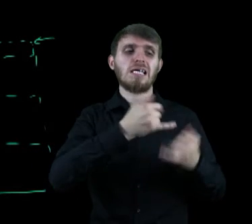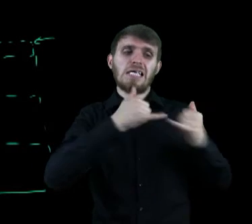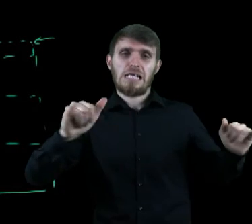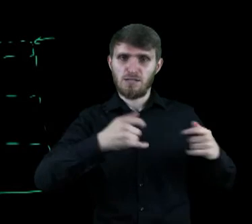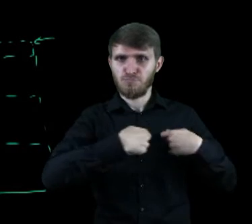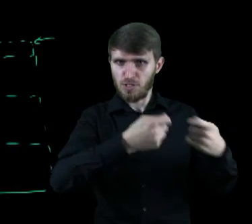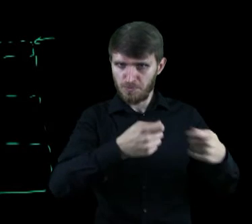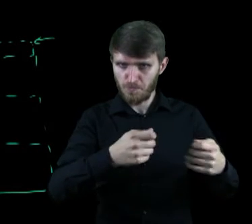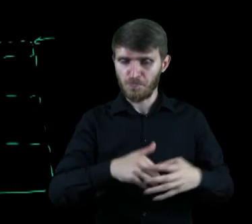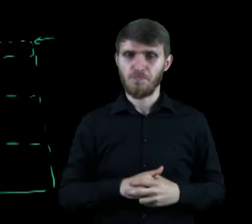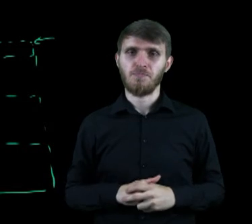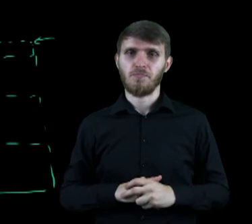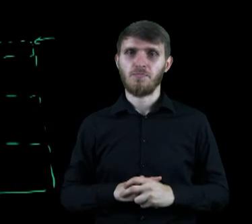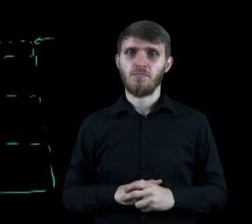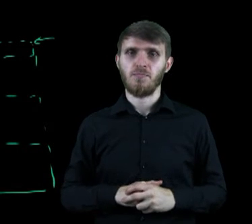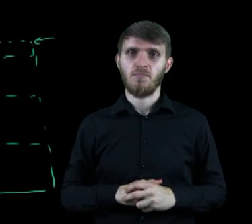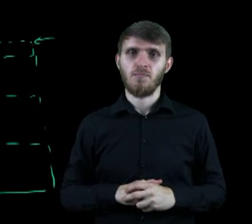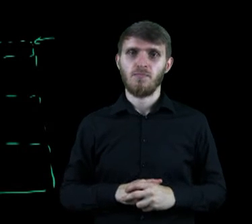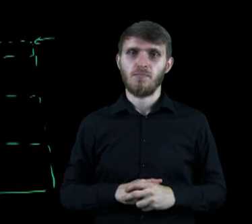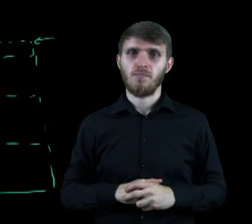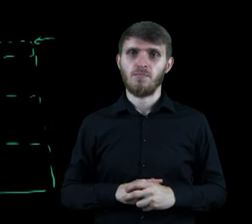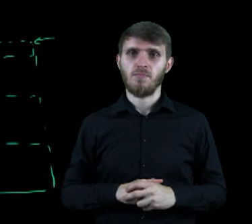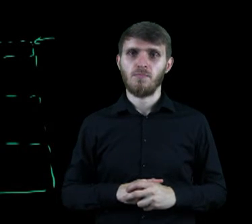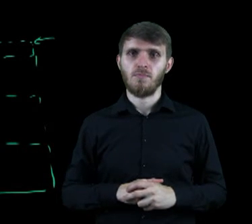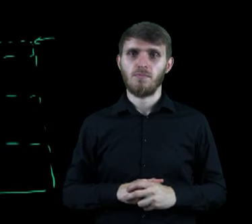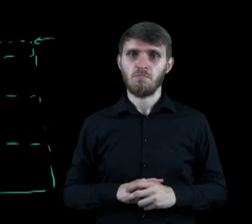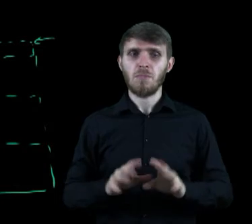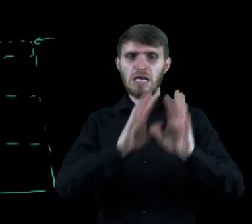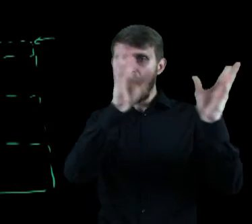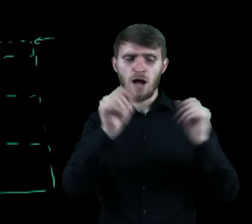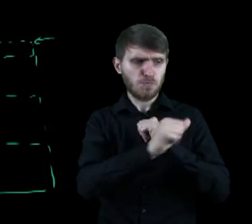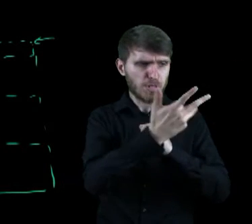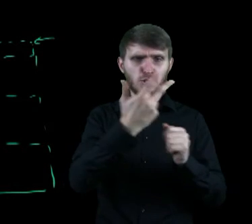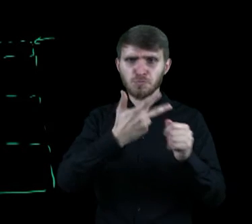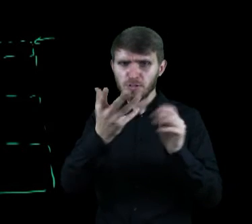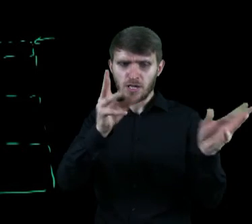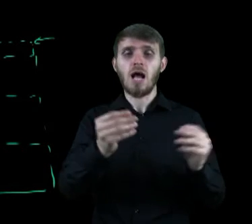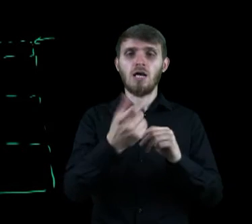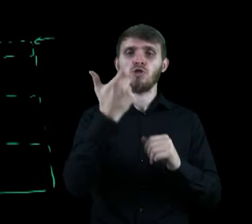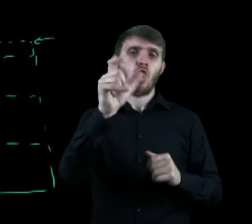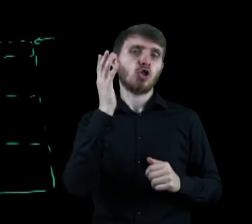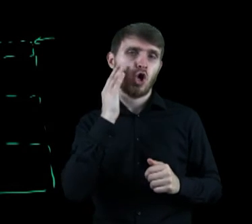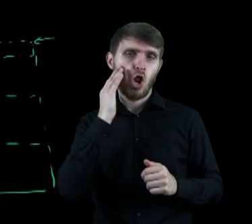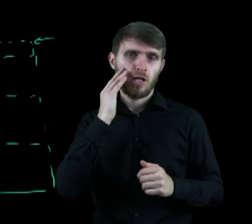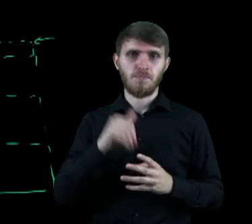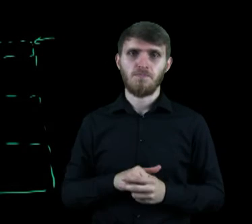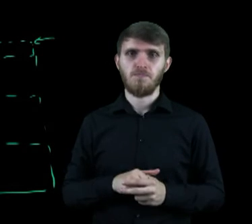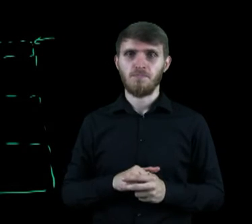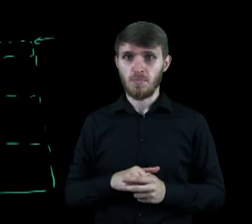i 35 dolarów za inne produkty. Czyli łącznie dostaje ile?